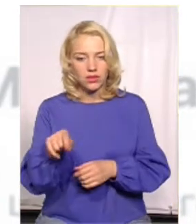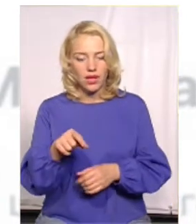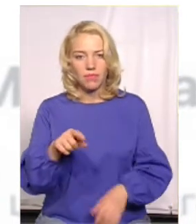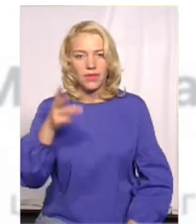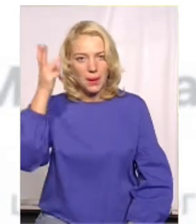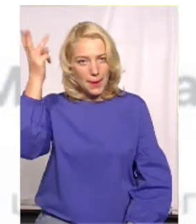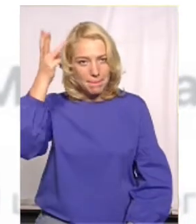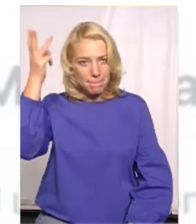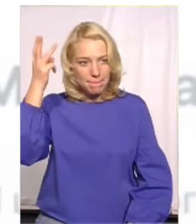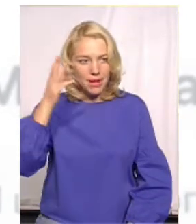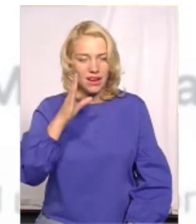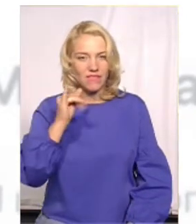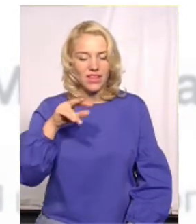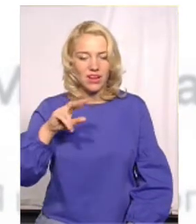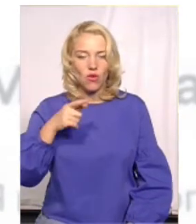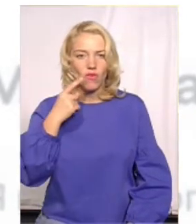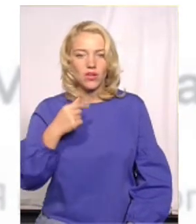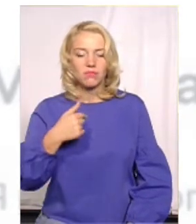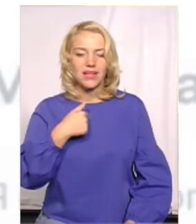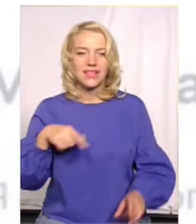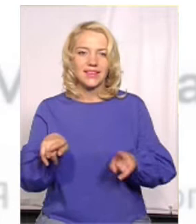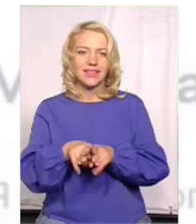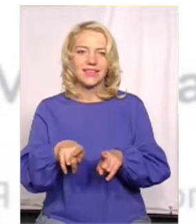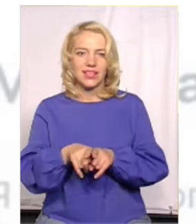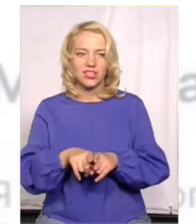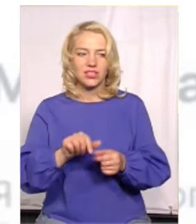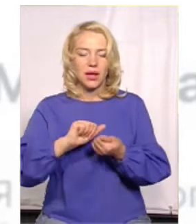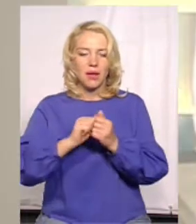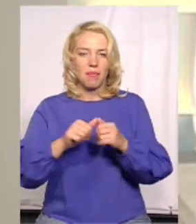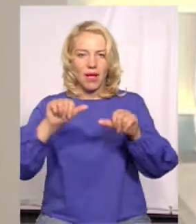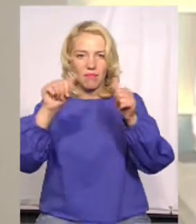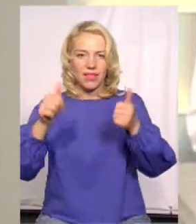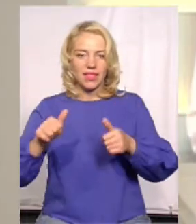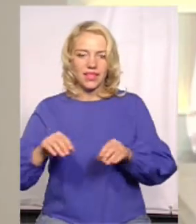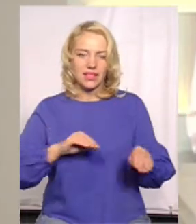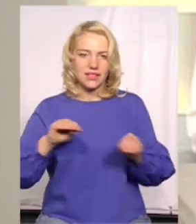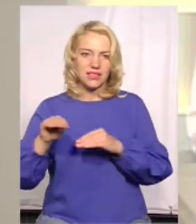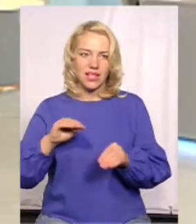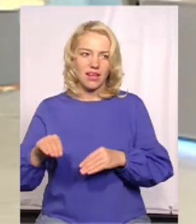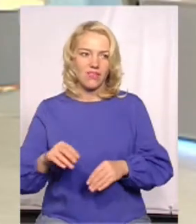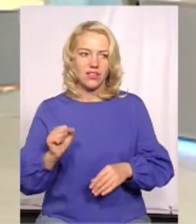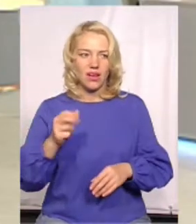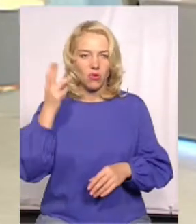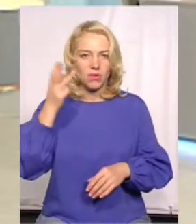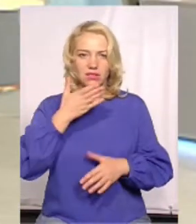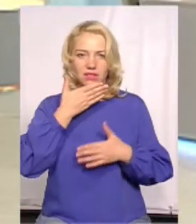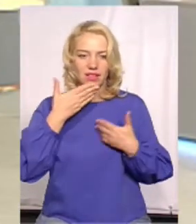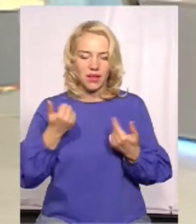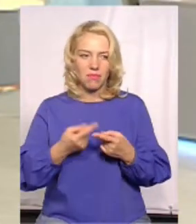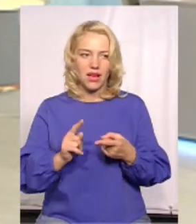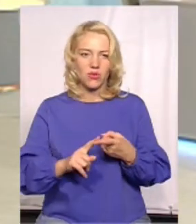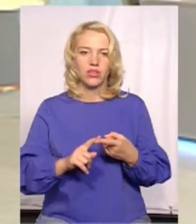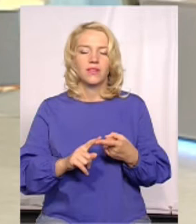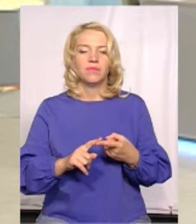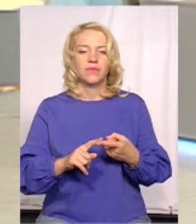Хмельвіль, до прикладу, говорить, мені теж пам'ятники ставлять. Але ж у Хмельницькому поки немає пам'ятників, саме